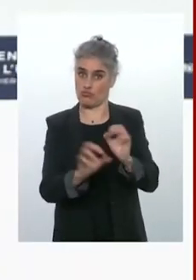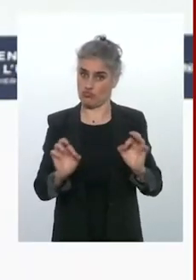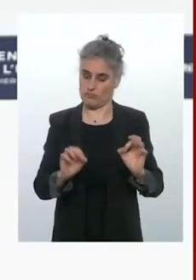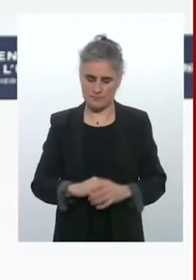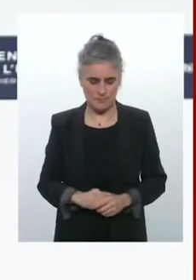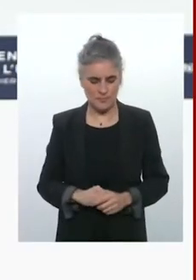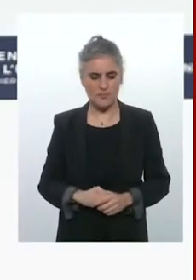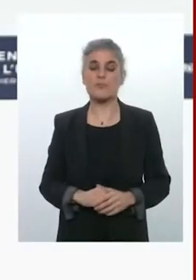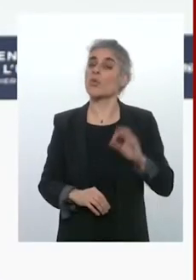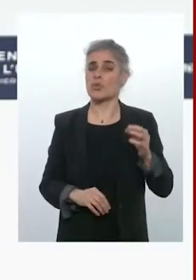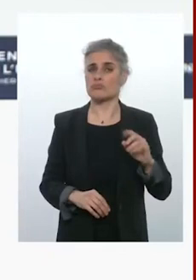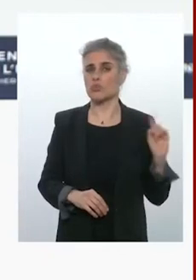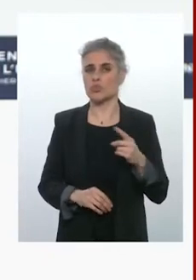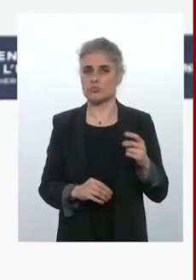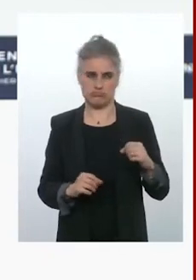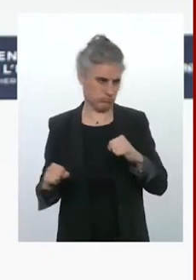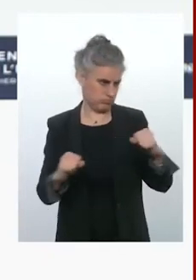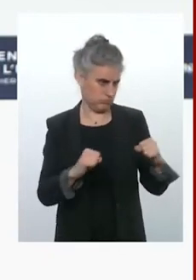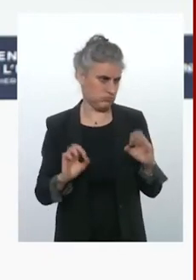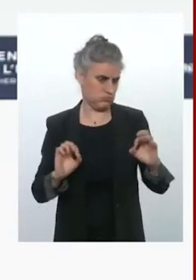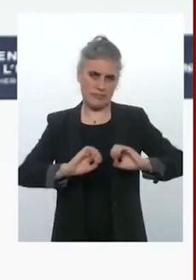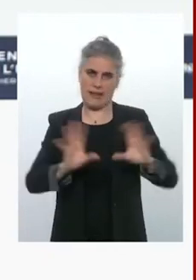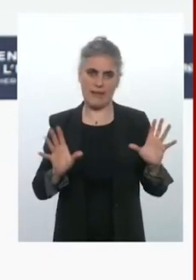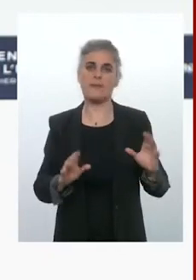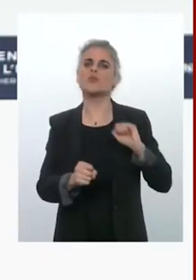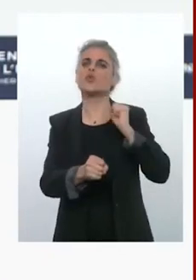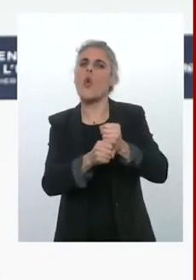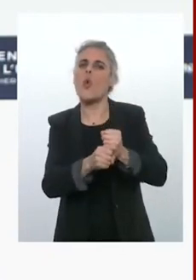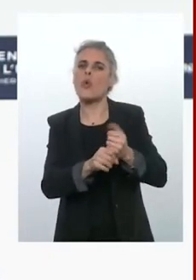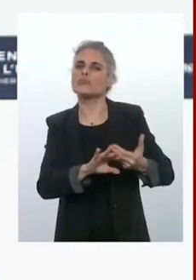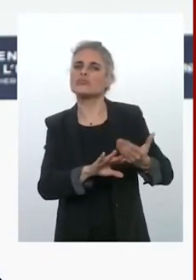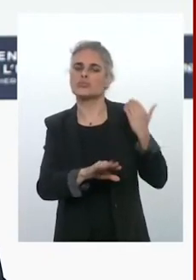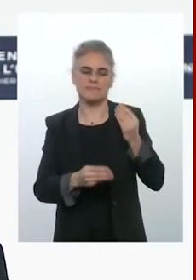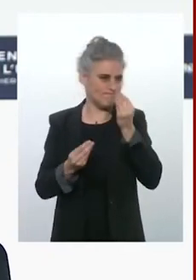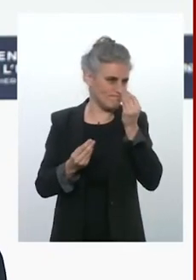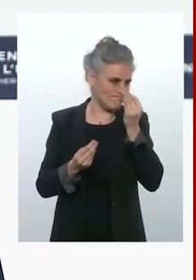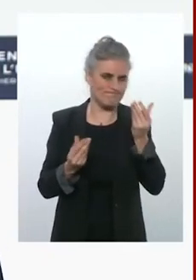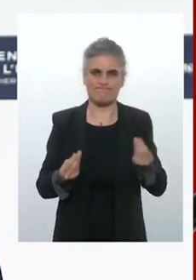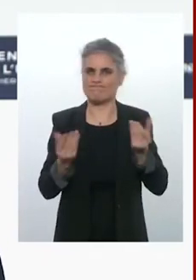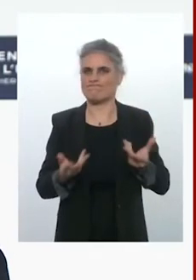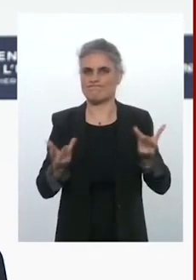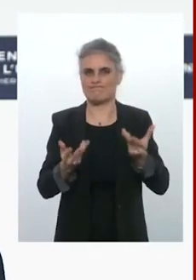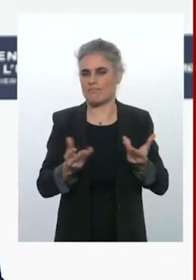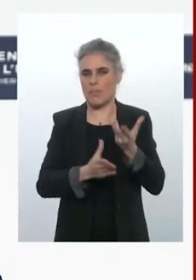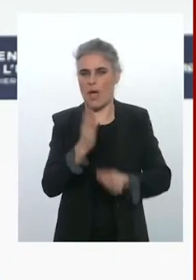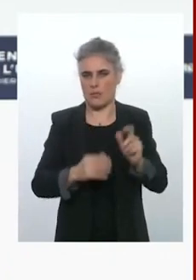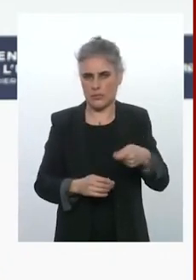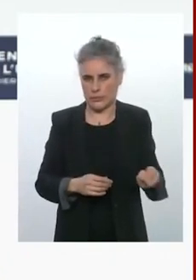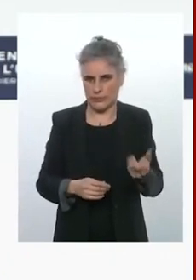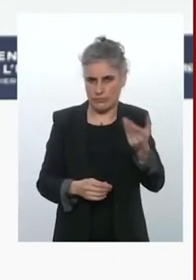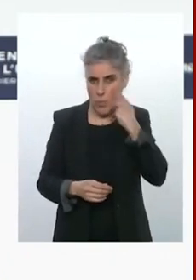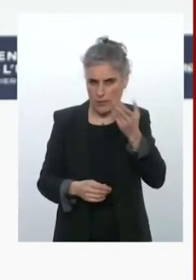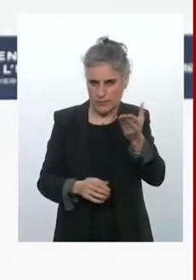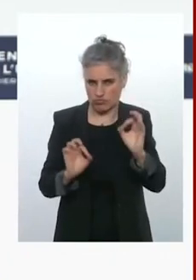les sanctions aujourd'hui avaient des points de fuite, celles que vous avez évoquées. Plusieurs rapports ont mis en lumière